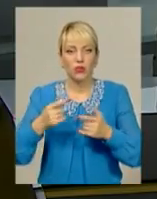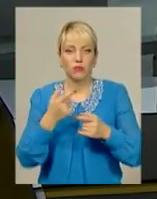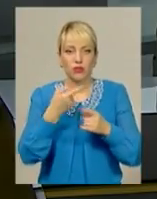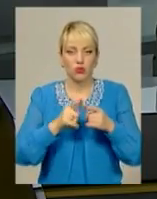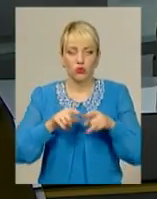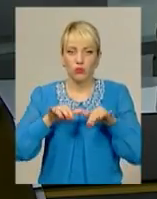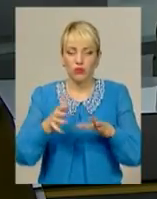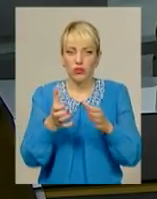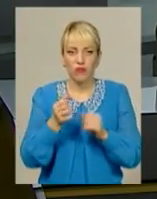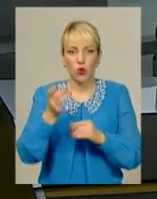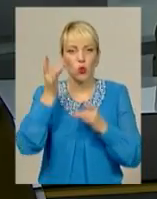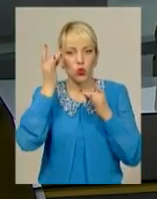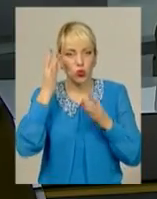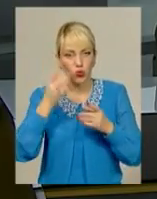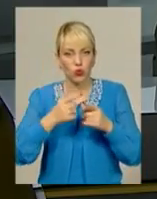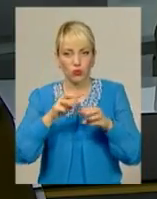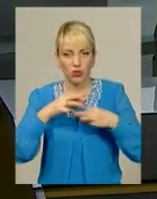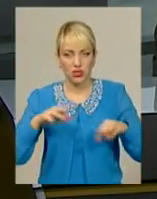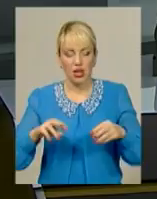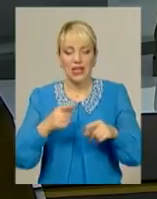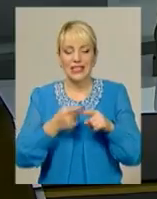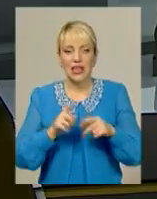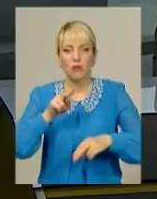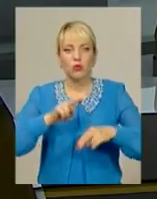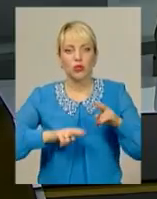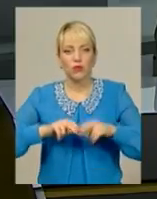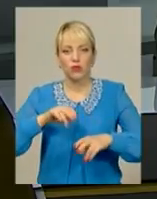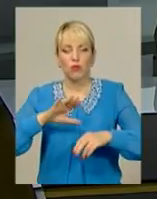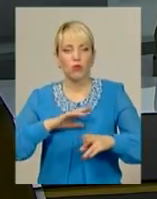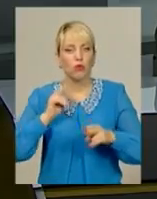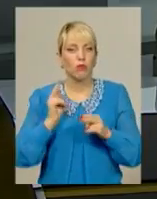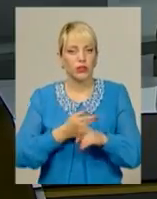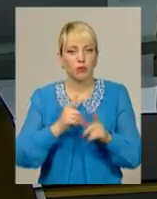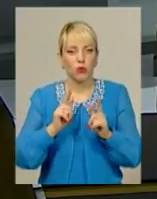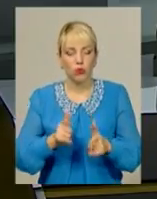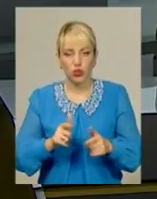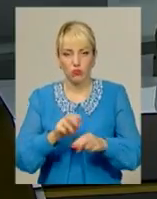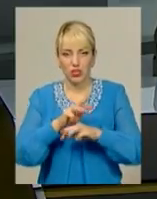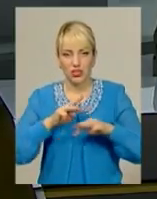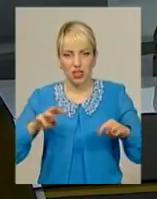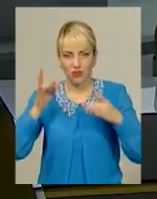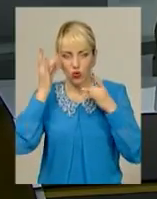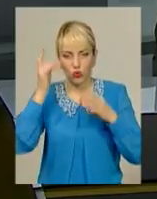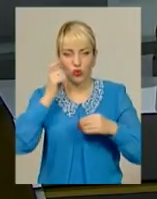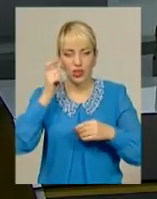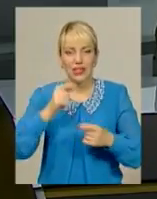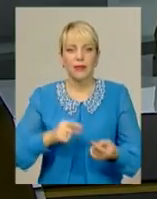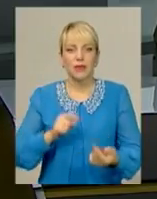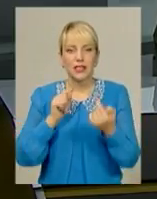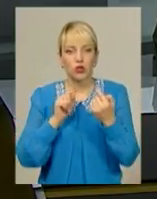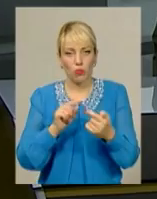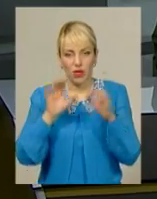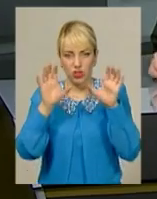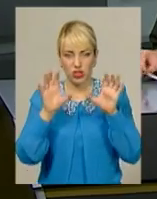культури. Кажуть, будівництво розпочато без погодження Міністерства культури України та суперечить законодавству. Подробиці